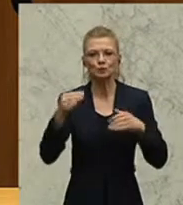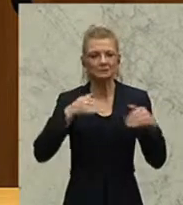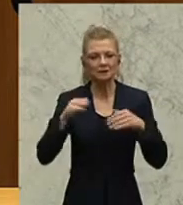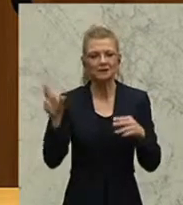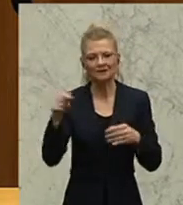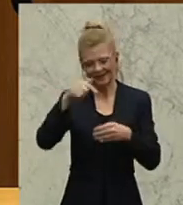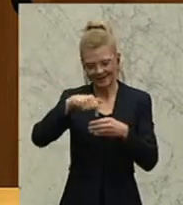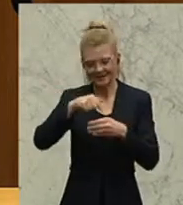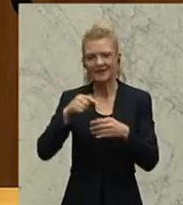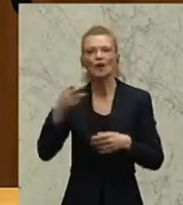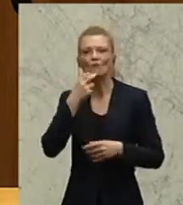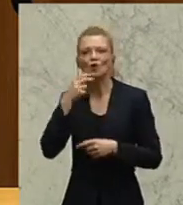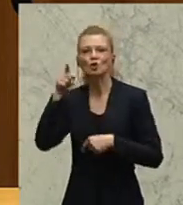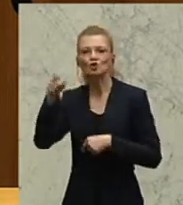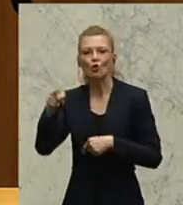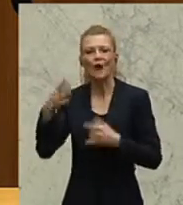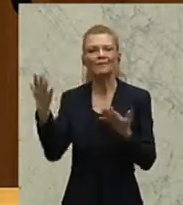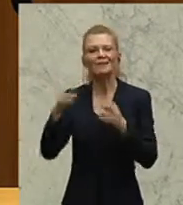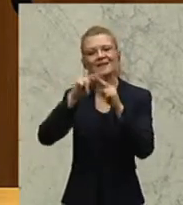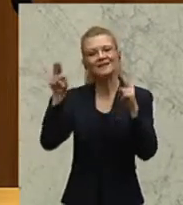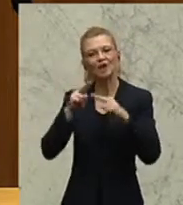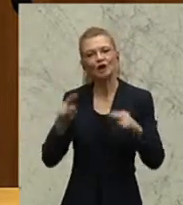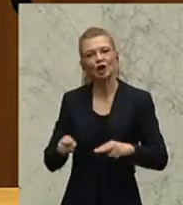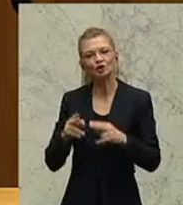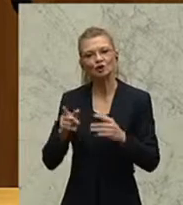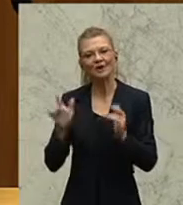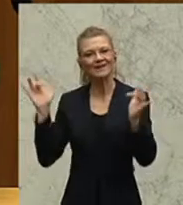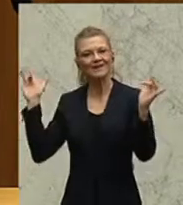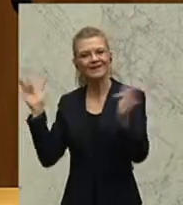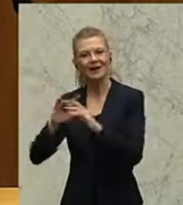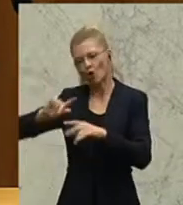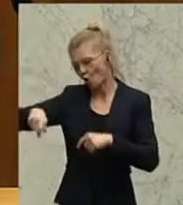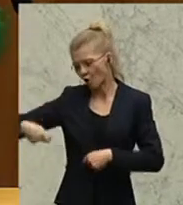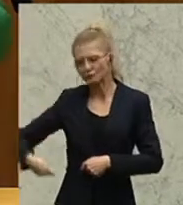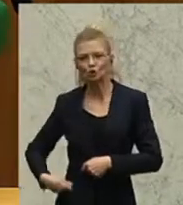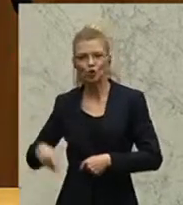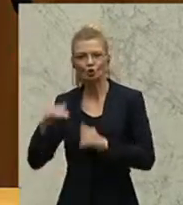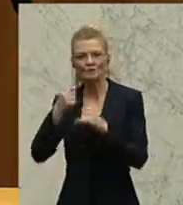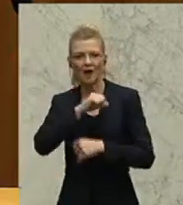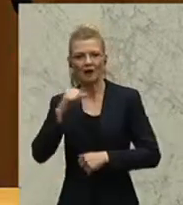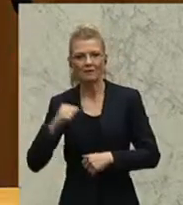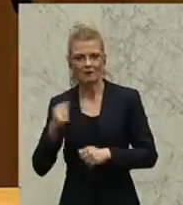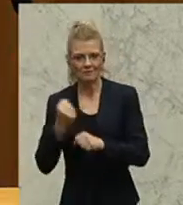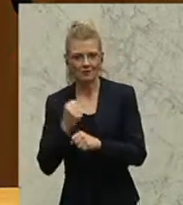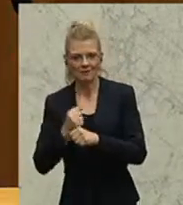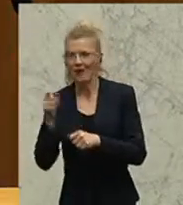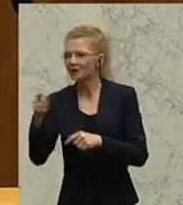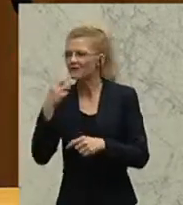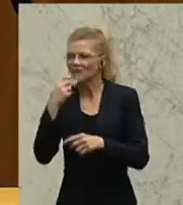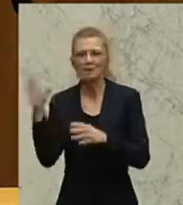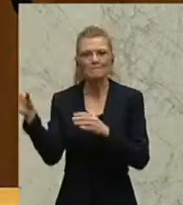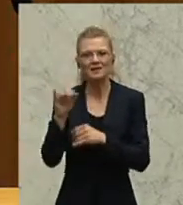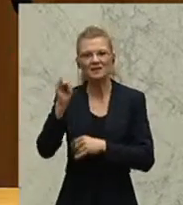Antikorruptionsakademie anzusiedeln. Ein Koproduktionsprojekt mit der Interpol.